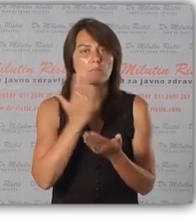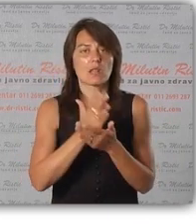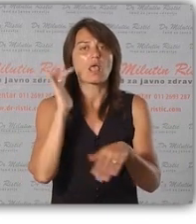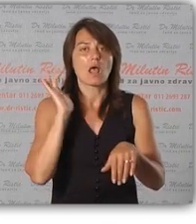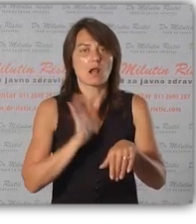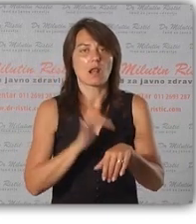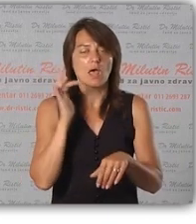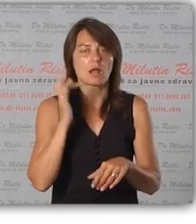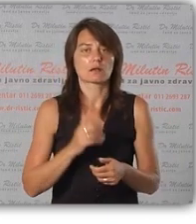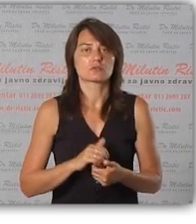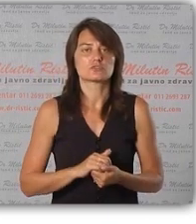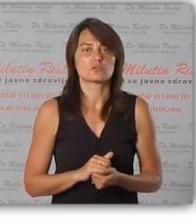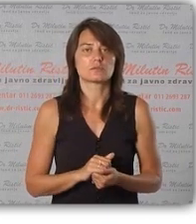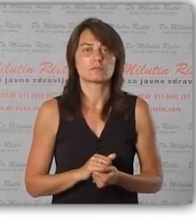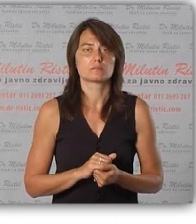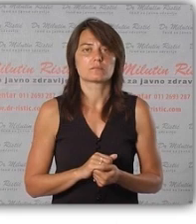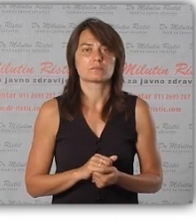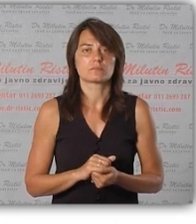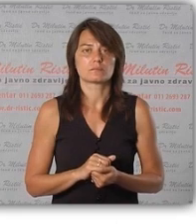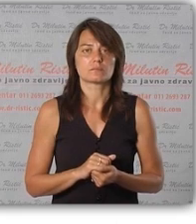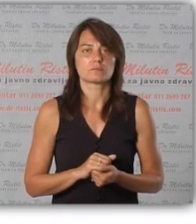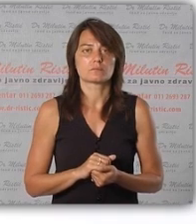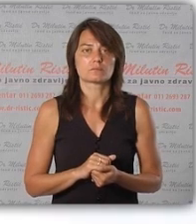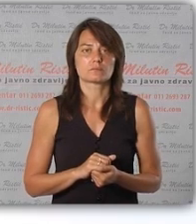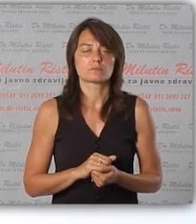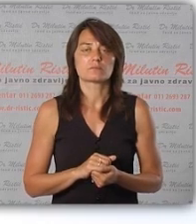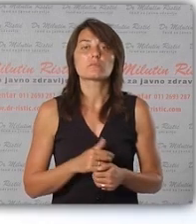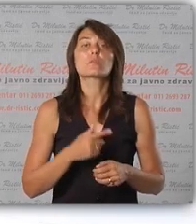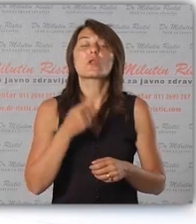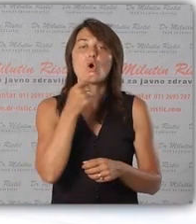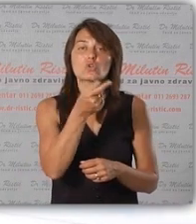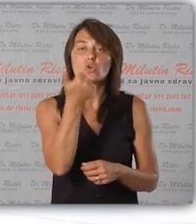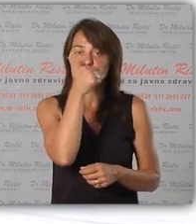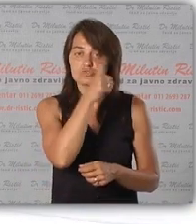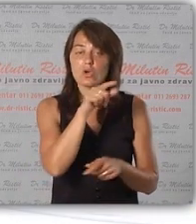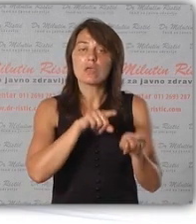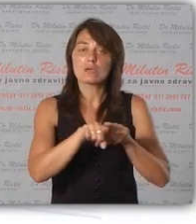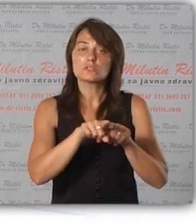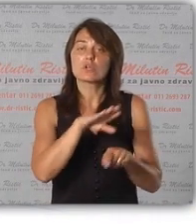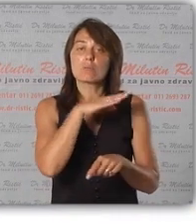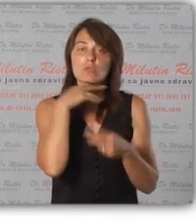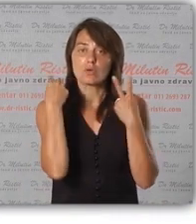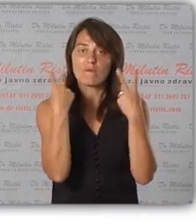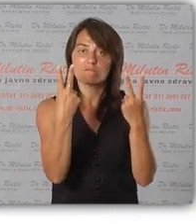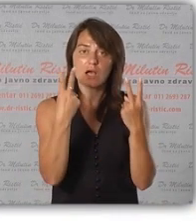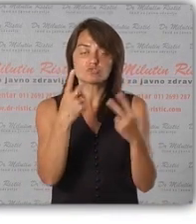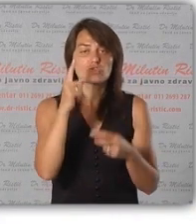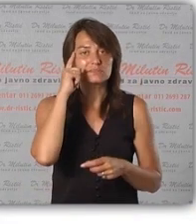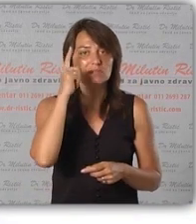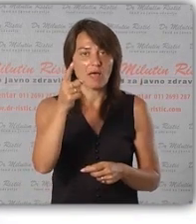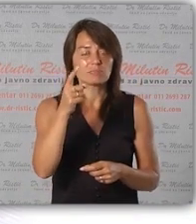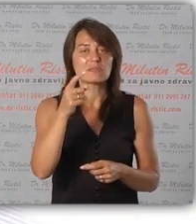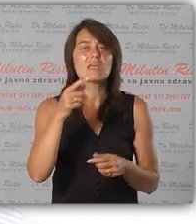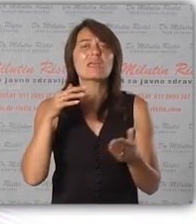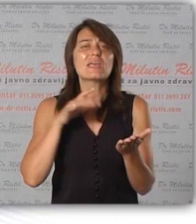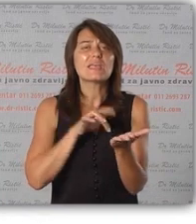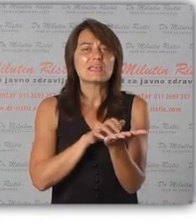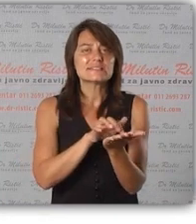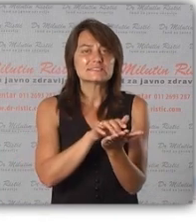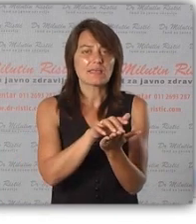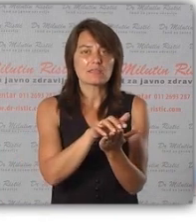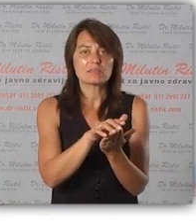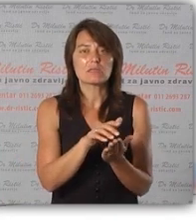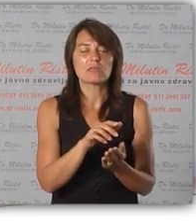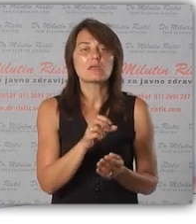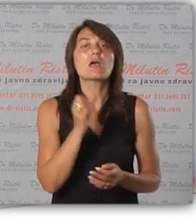da su razvijali alergijsku reakciju. Ono što je također jako bitno znati da